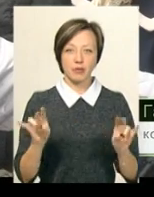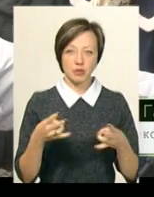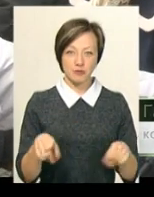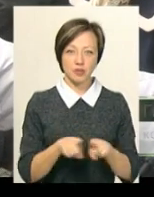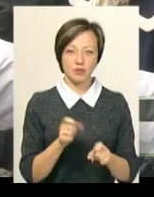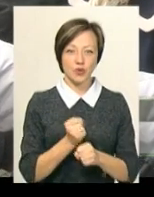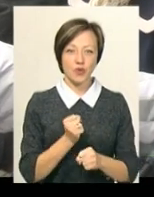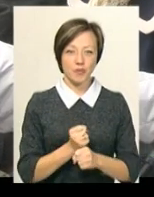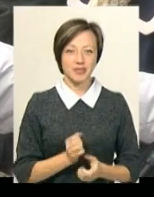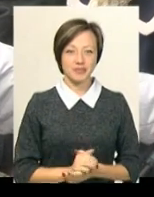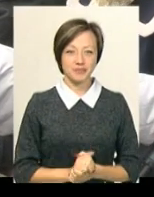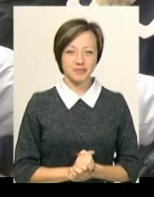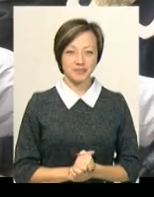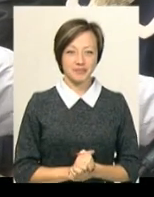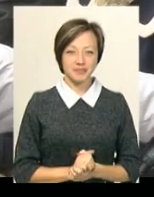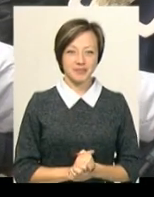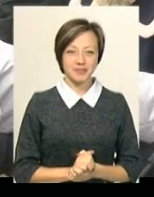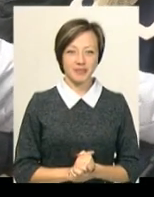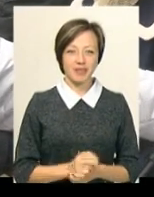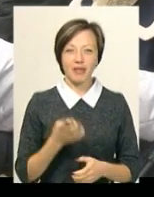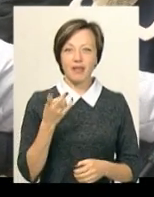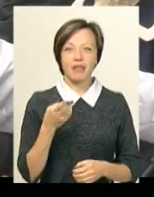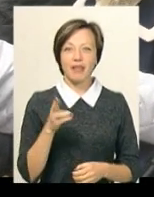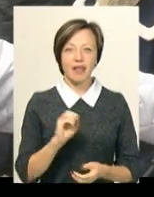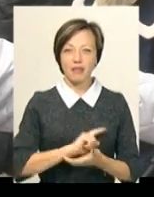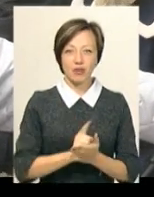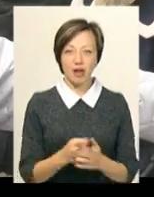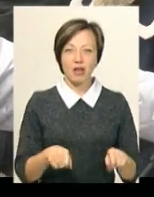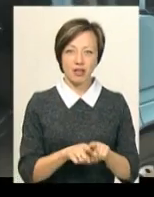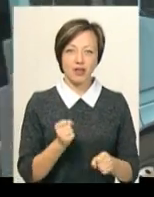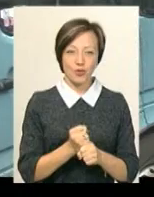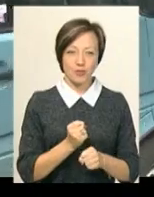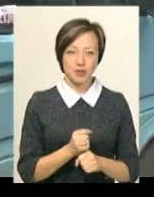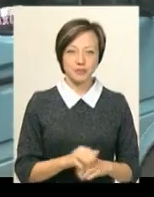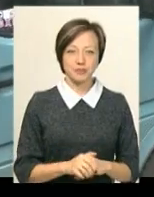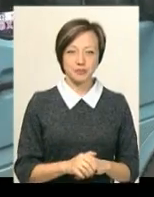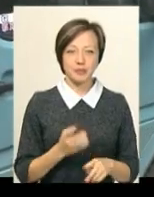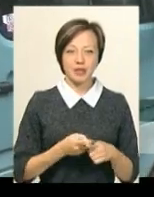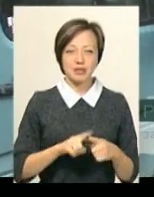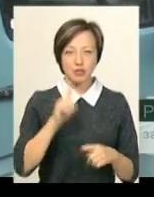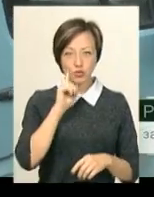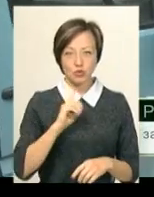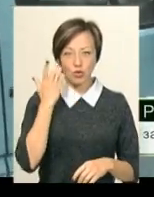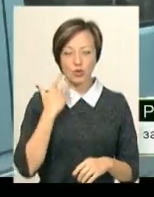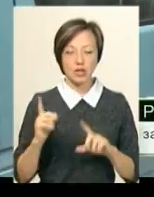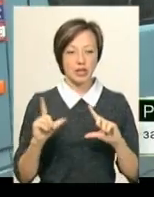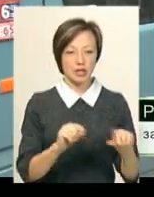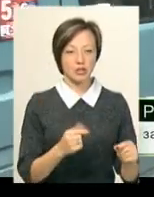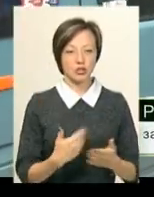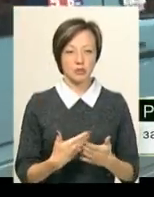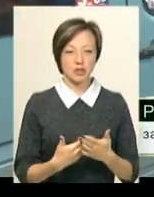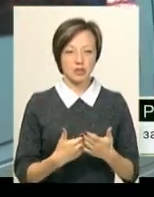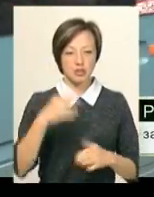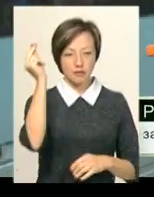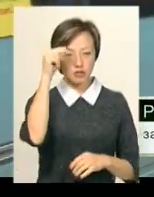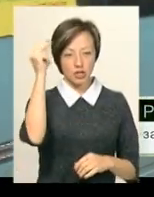все рівно роблять. Де не горящий, то кажуть, але роблять. Це зручно, особливо, коли їдеш, наприклад, з